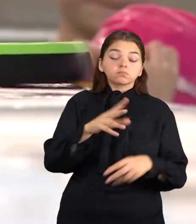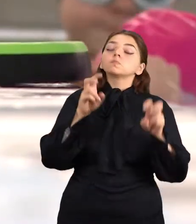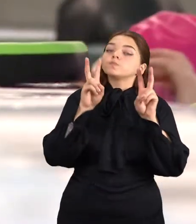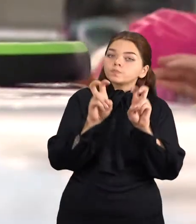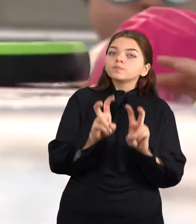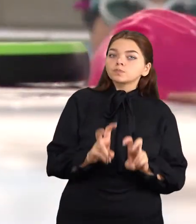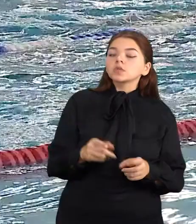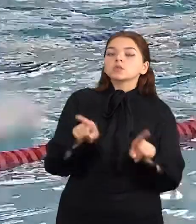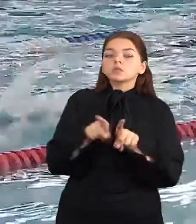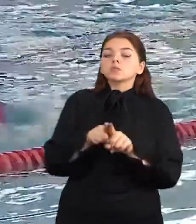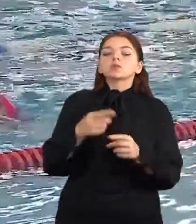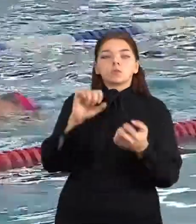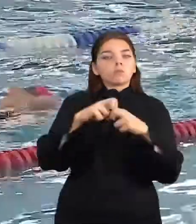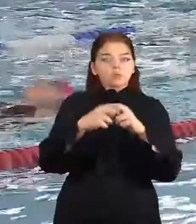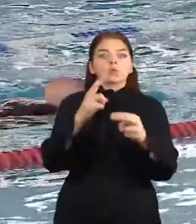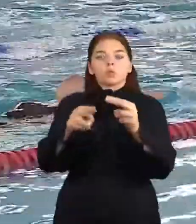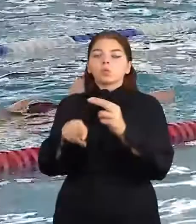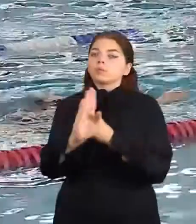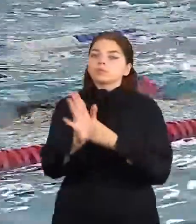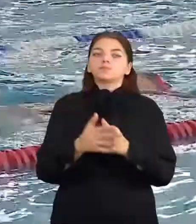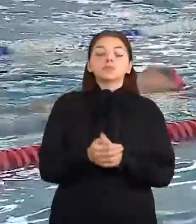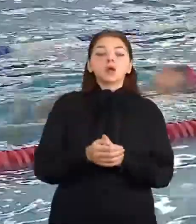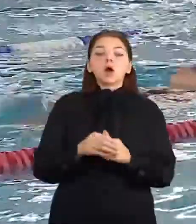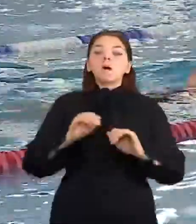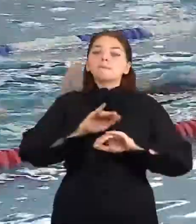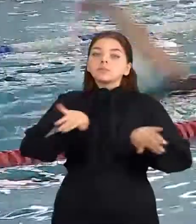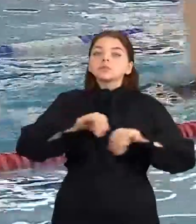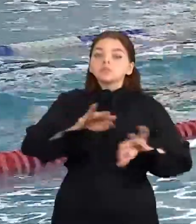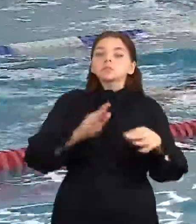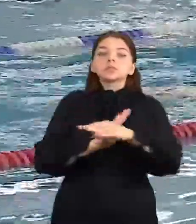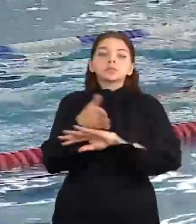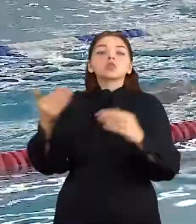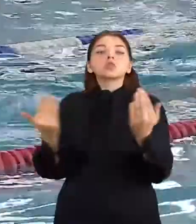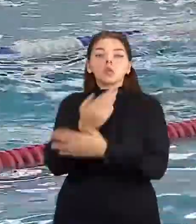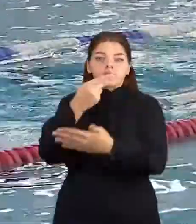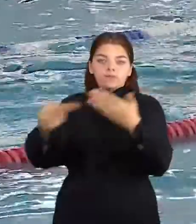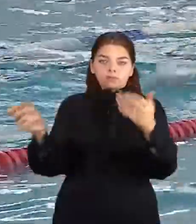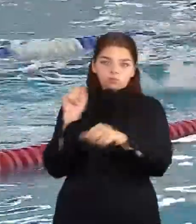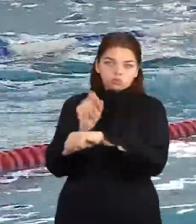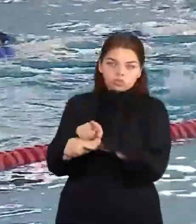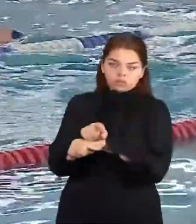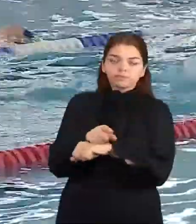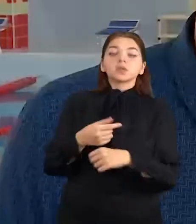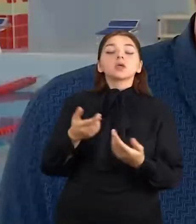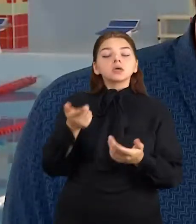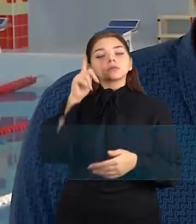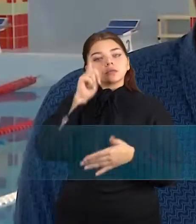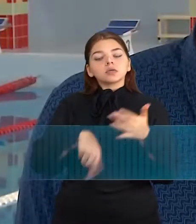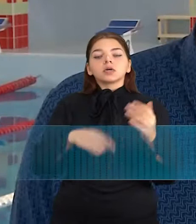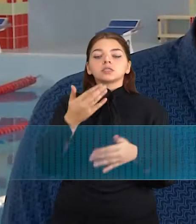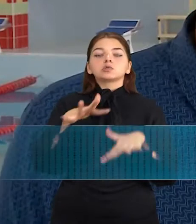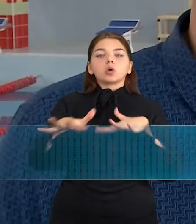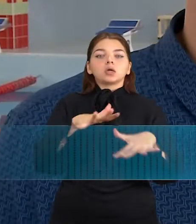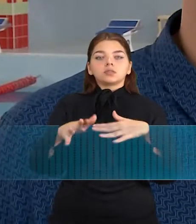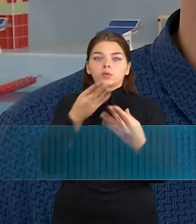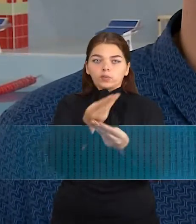ėmėsi atitinkamų veiksmų. Plaukimo centras skaitina kreiptis į naujus tiekėjus ir tikisi, kad tai padės išspręsti situaciją. Pirmas variantas,